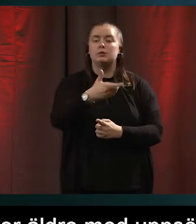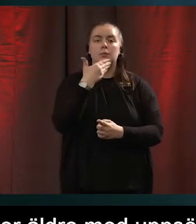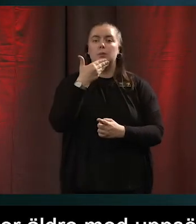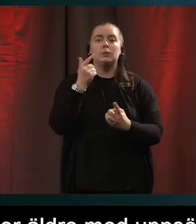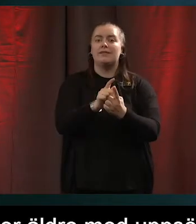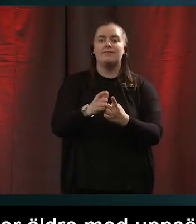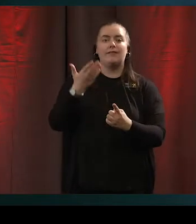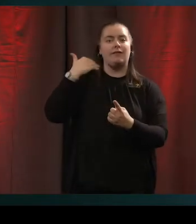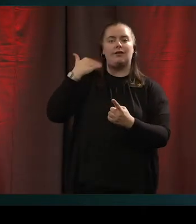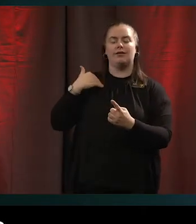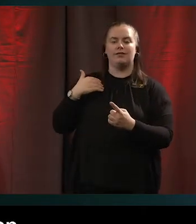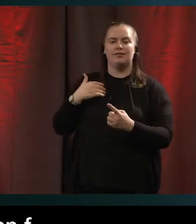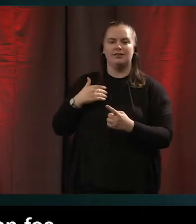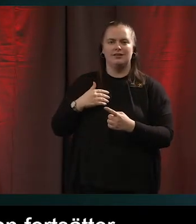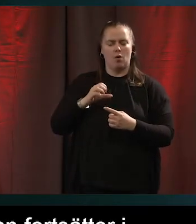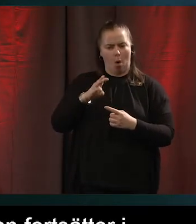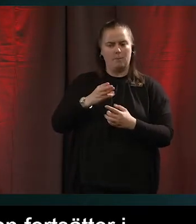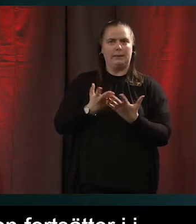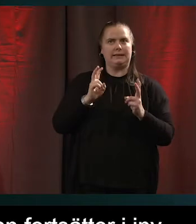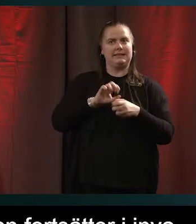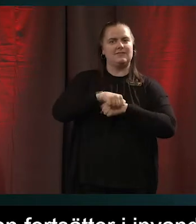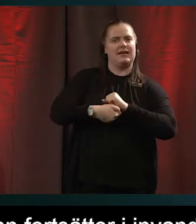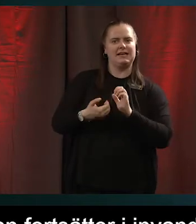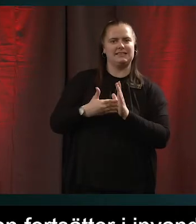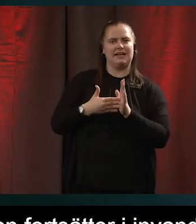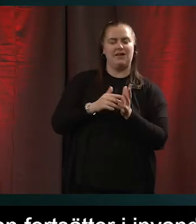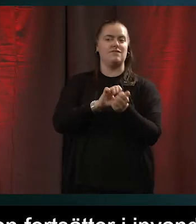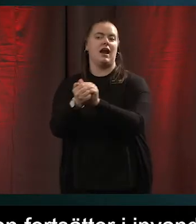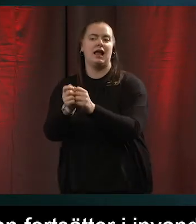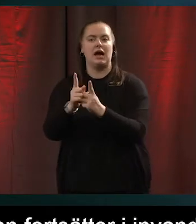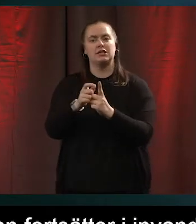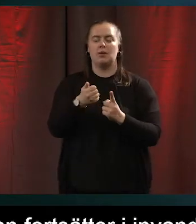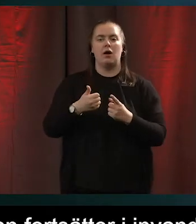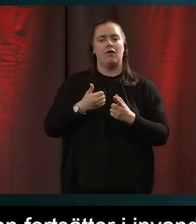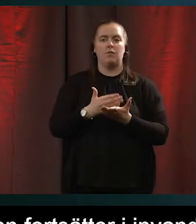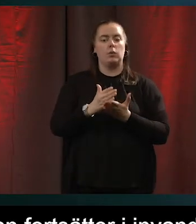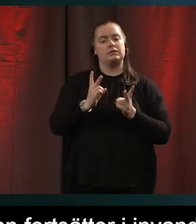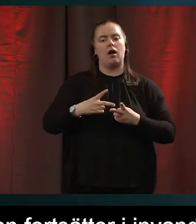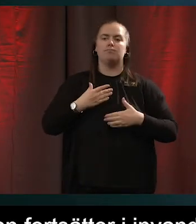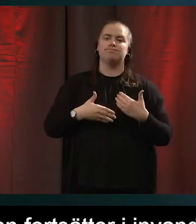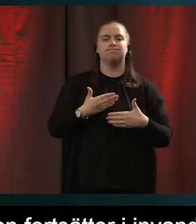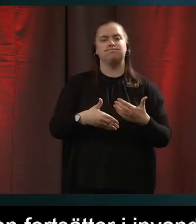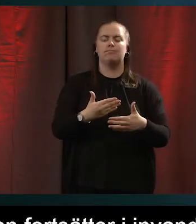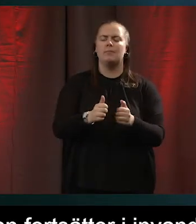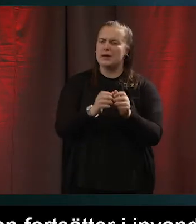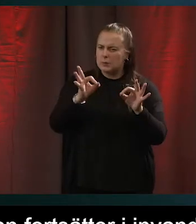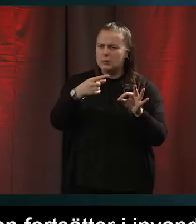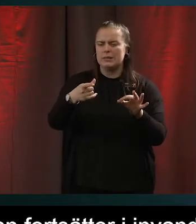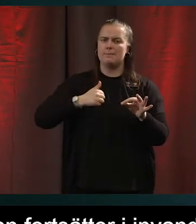sina invandrare spår om man inte tvingas till någonting annat. Har ni några tankar om hur ni ska hålla kvar de ni får kontakt med nu?